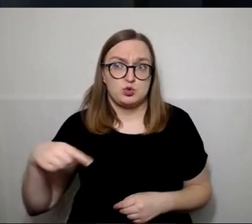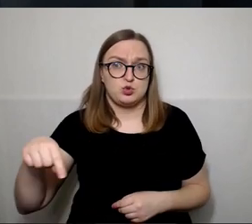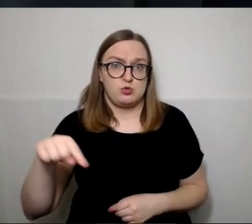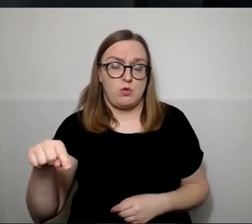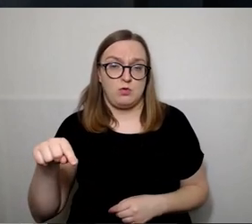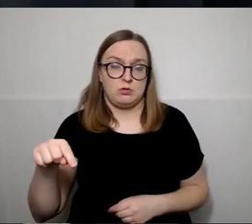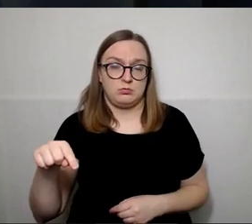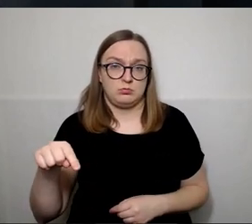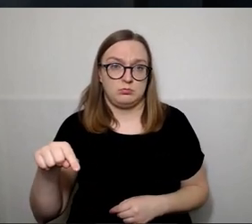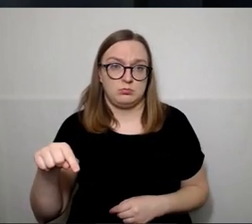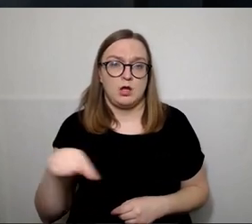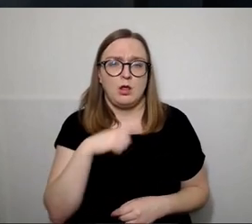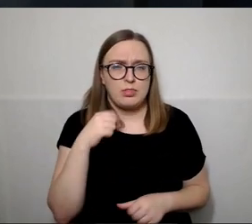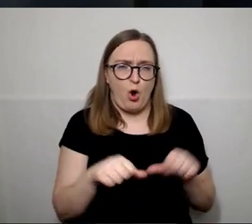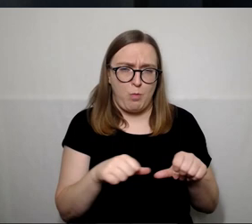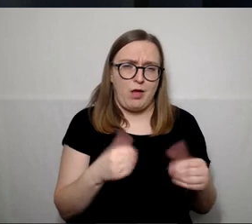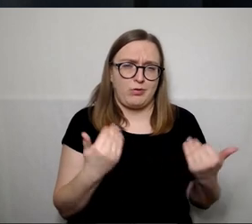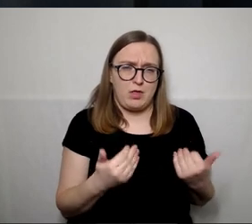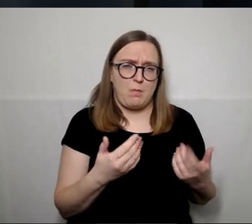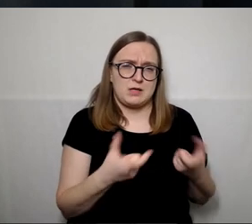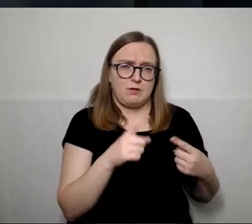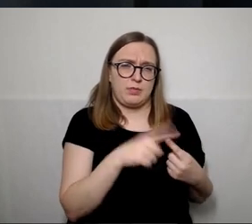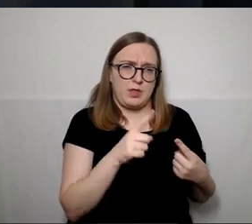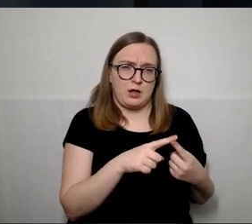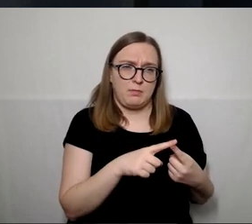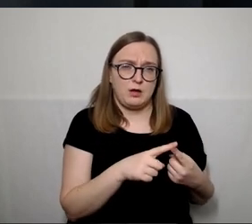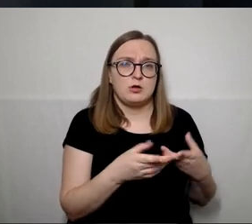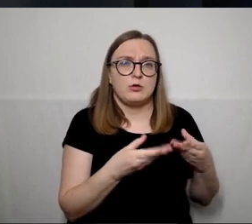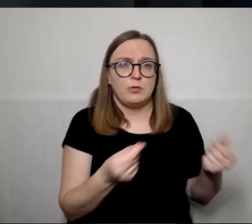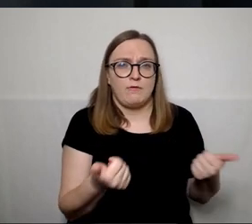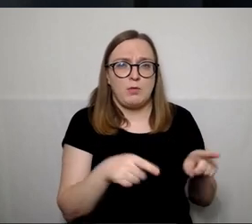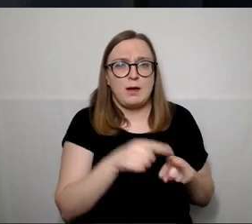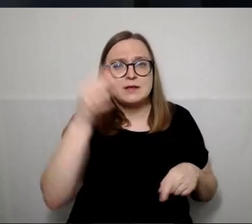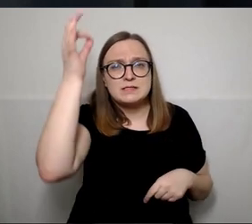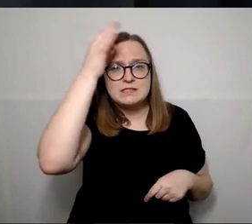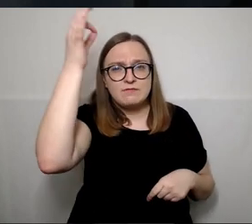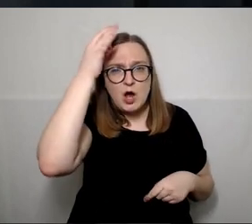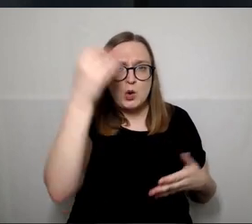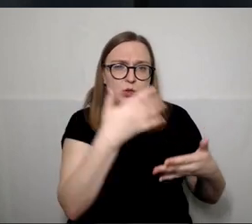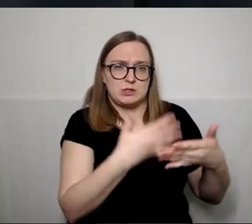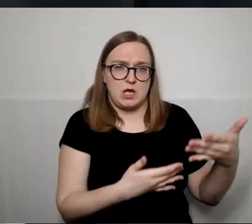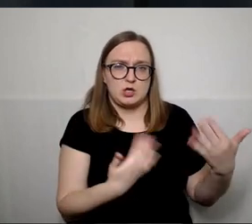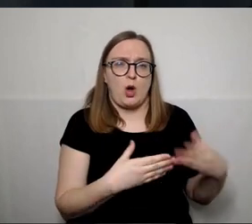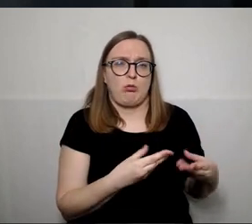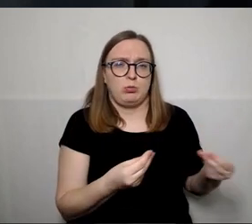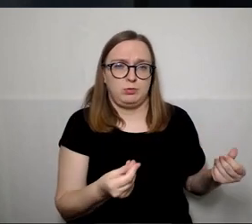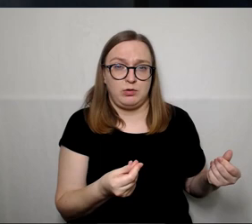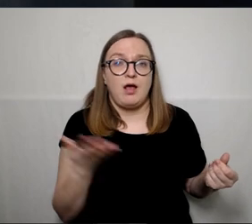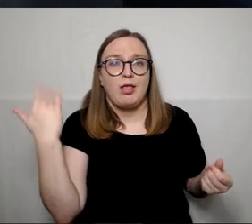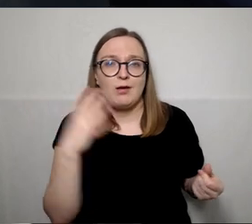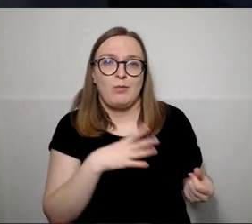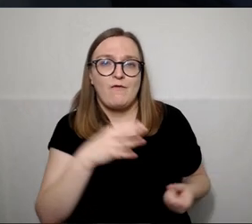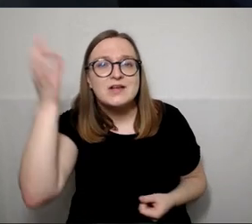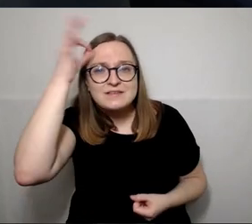eilę metų dabar sivaldybės taryboje, ir išnykęs toks svajonių sąrašas pavadinimu. Tai būdavo svajonių sąrašas,